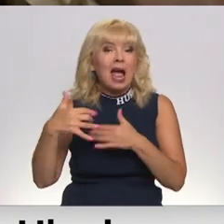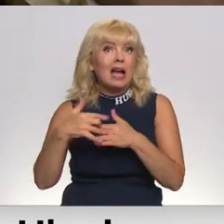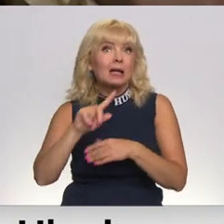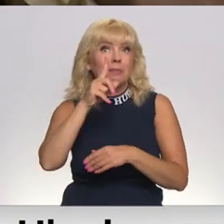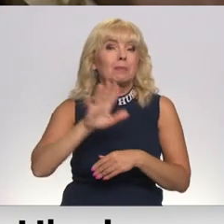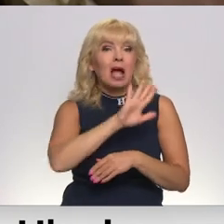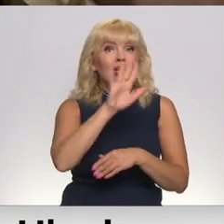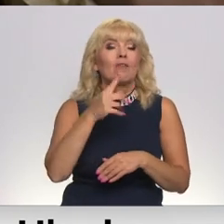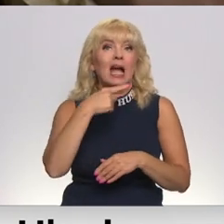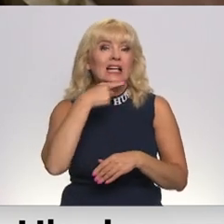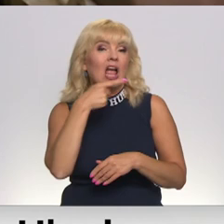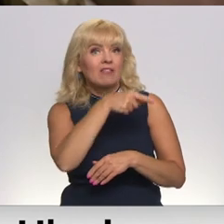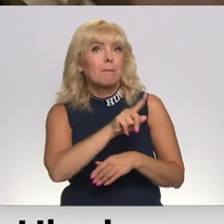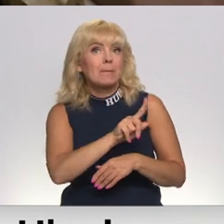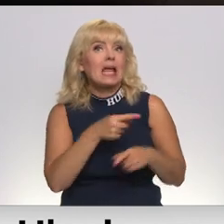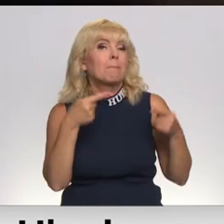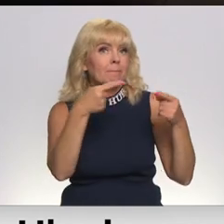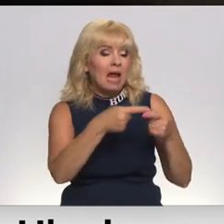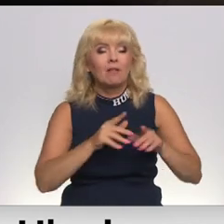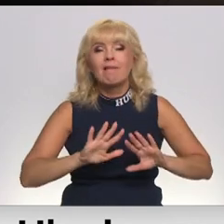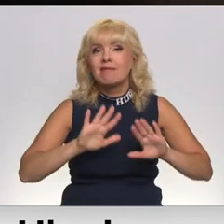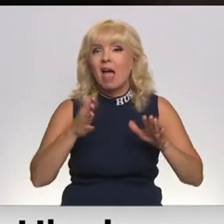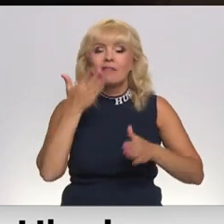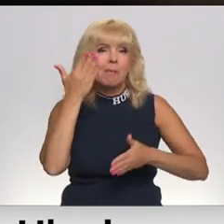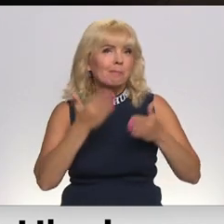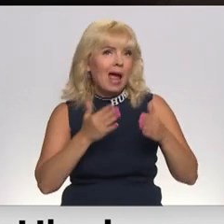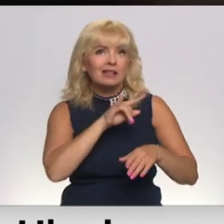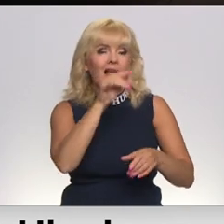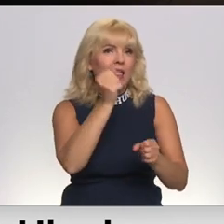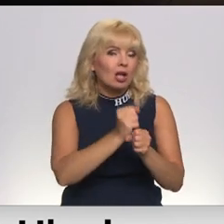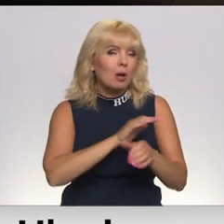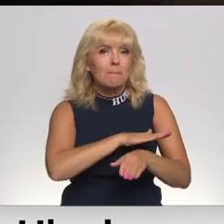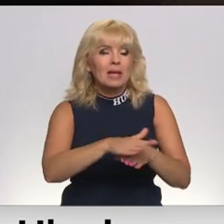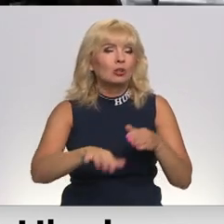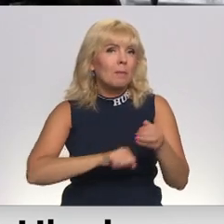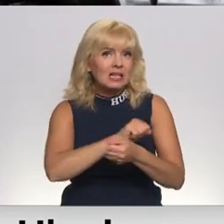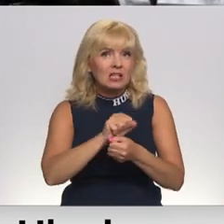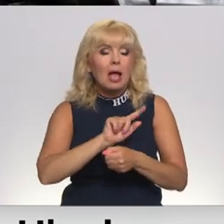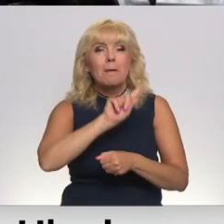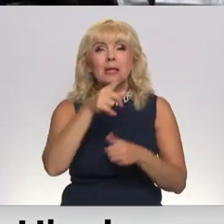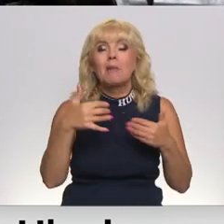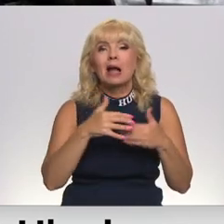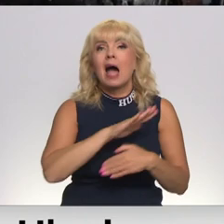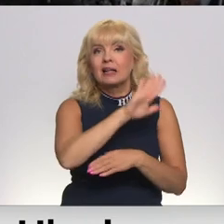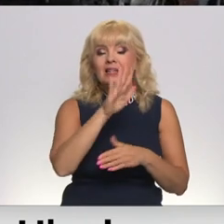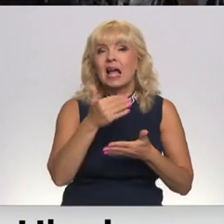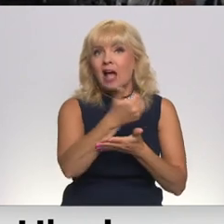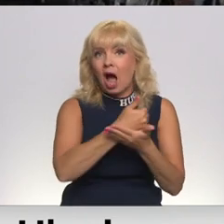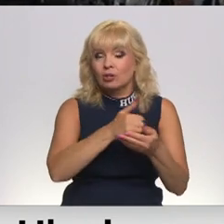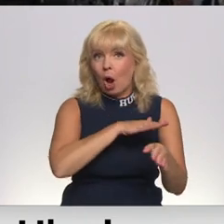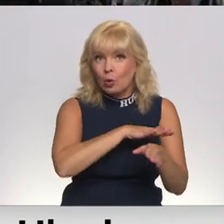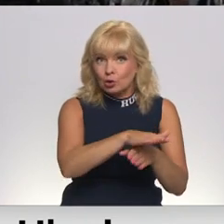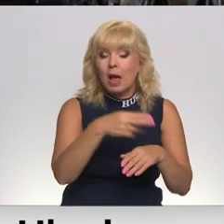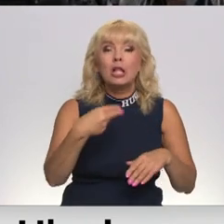dienās bija viens no Krievijas mērķiem. Pēc neveiksmīga mēģinājuma lidostu pilnībā aiznīcināt jau pirmajā kāra dienā, atkārtotā uzbrukumā